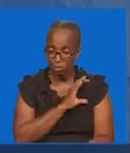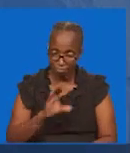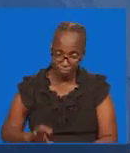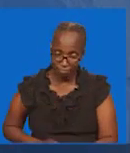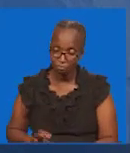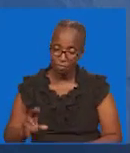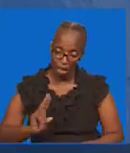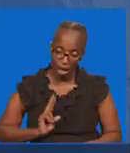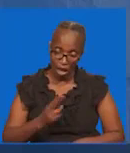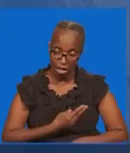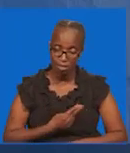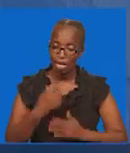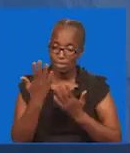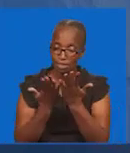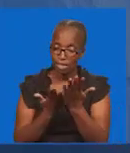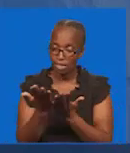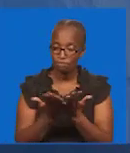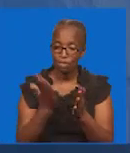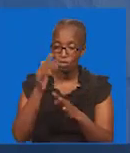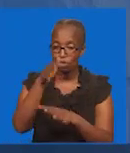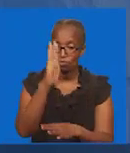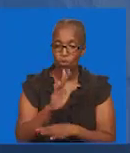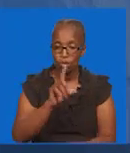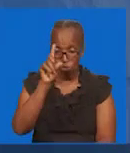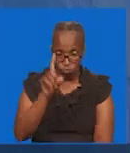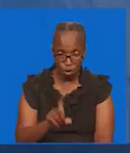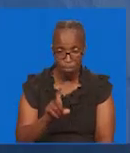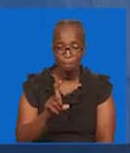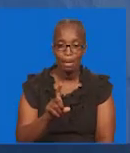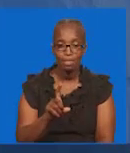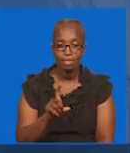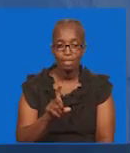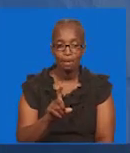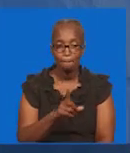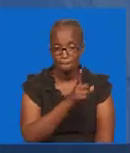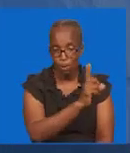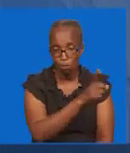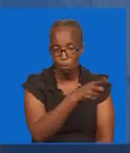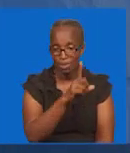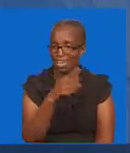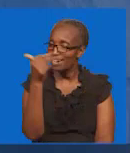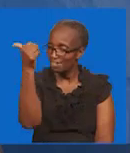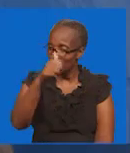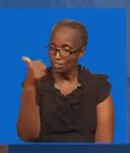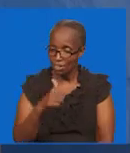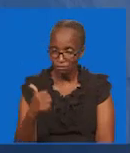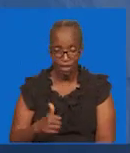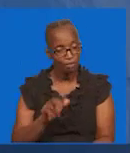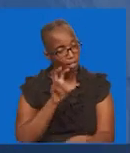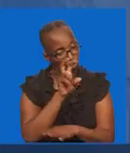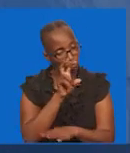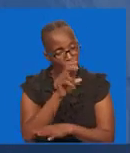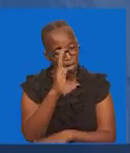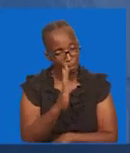taadhari Kama watu mishi wa mungu Kama viongozi Tupate taadhari Usiangalia mtu wakaweze